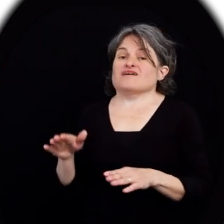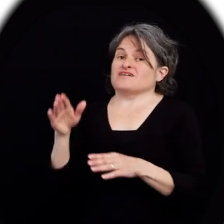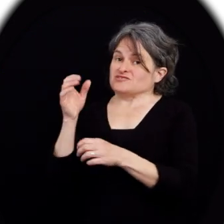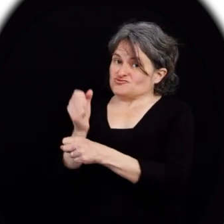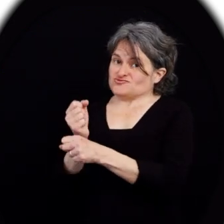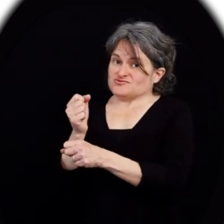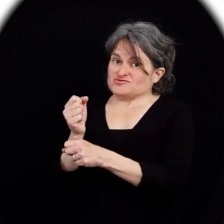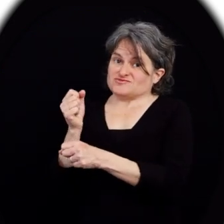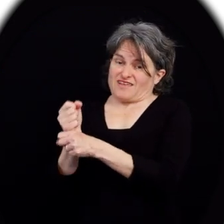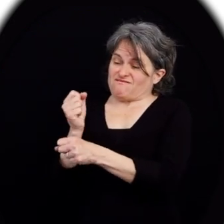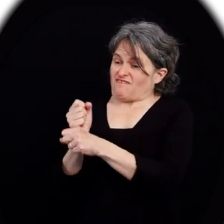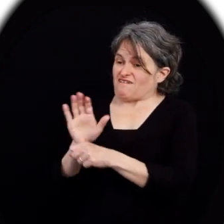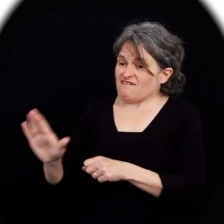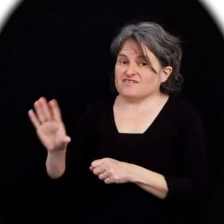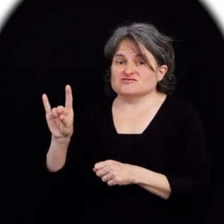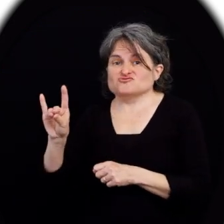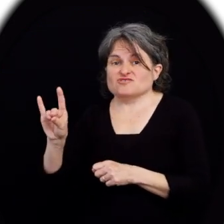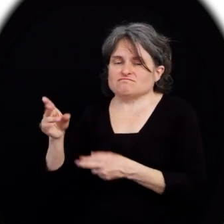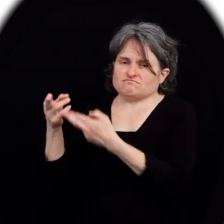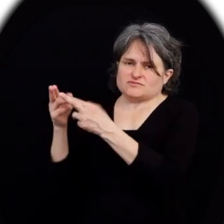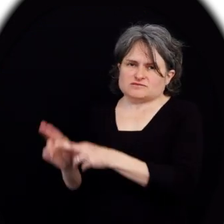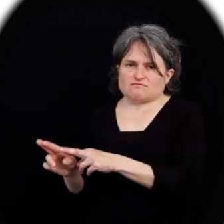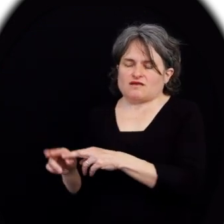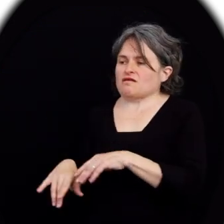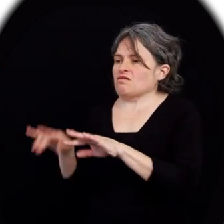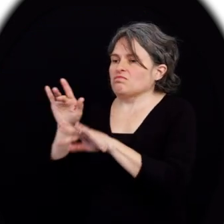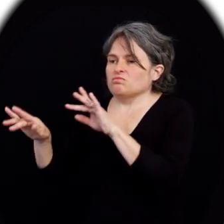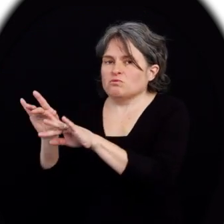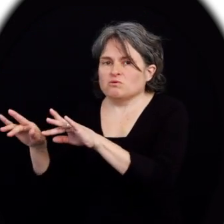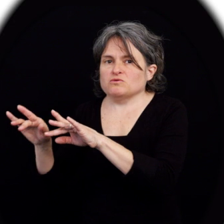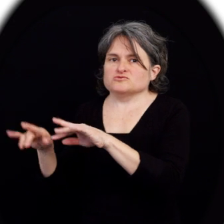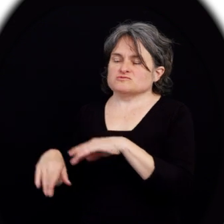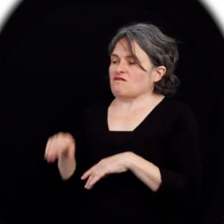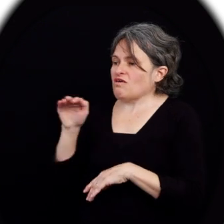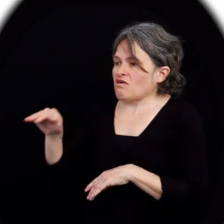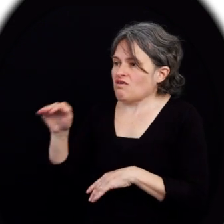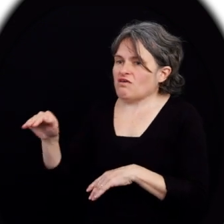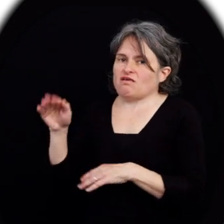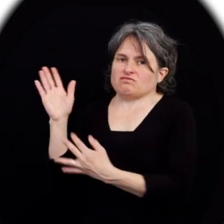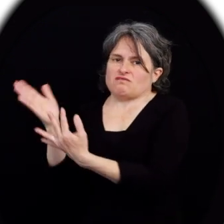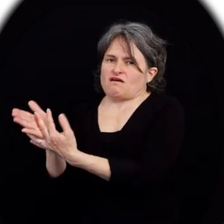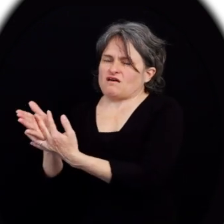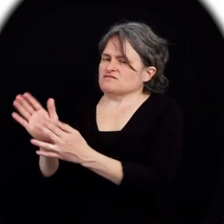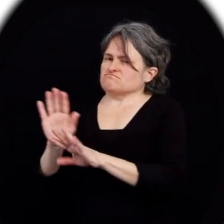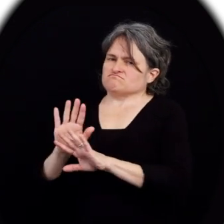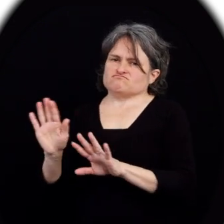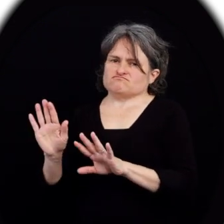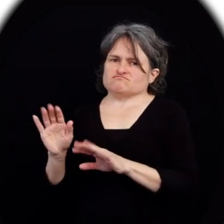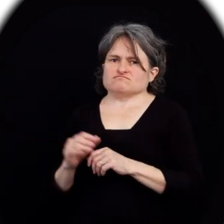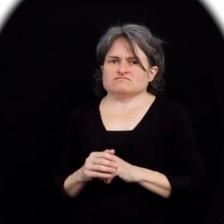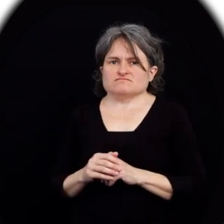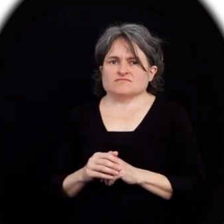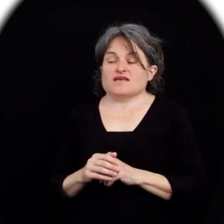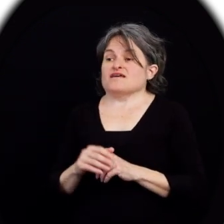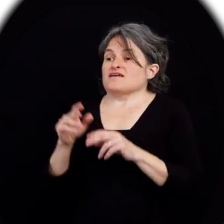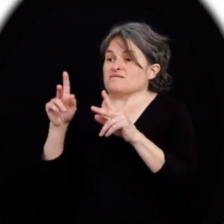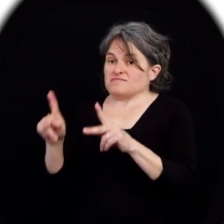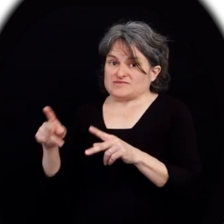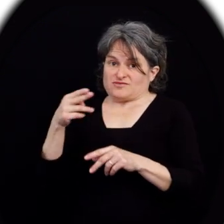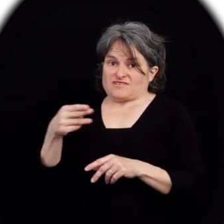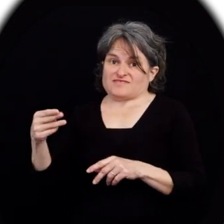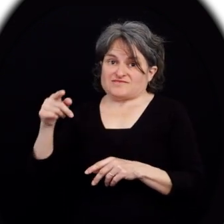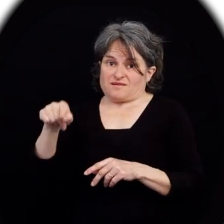guide ou un chien d'assistance, adoptez une attitude calme et considérez que le chien travaille. Évitez donc de le toucher,